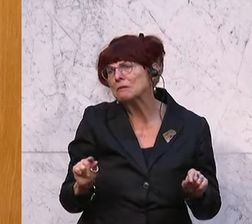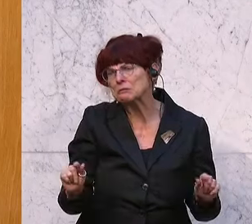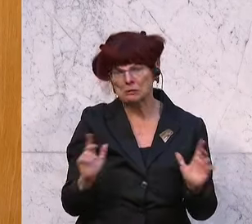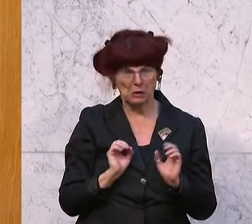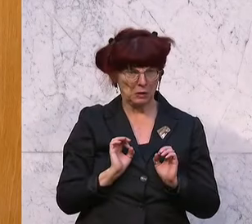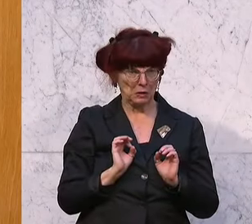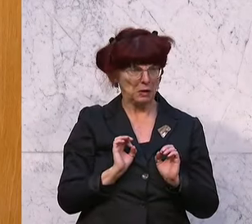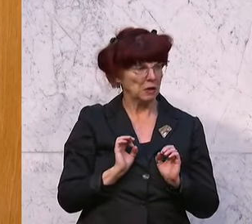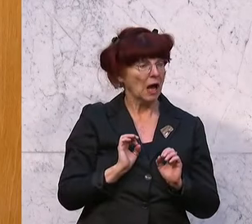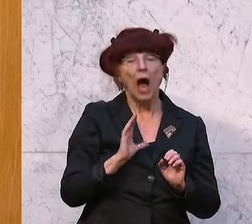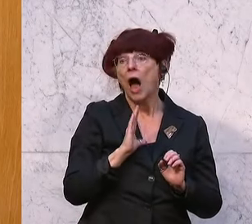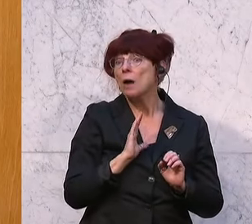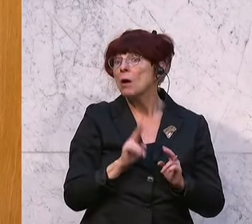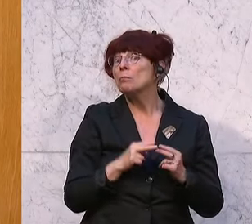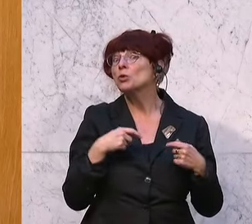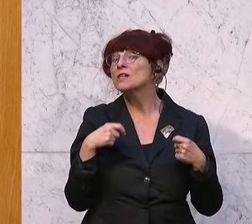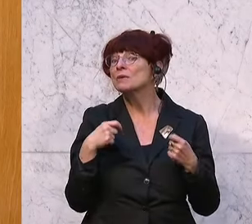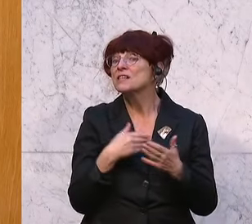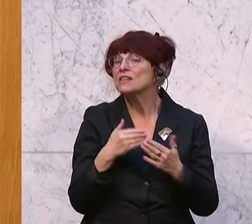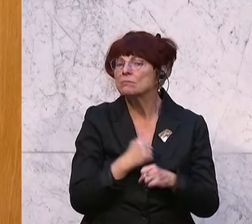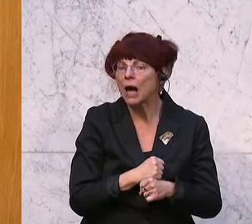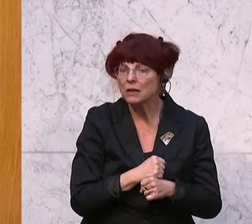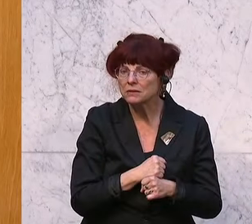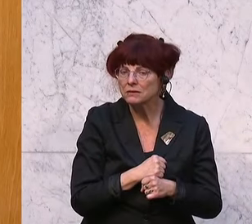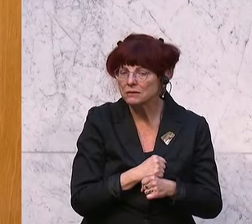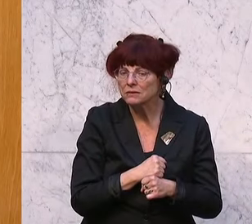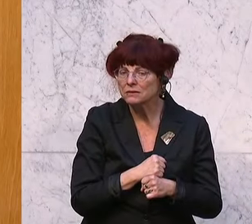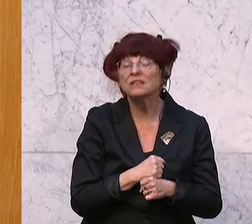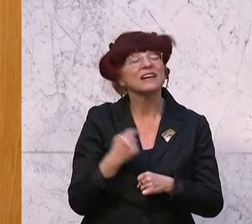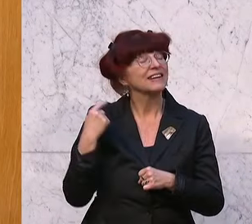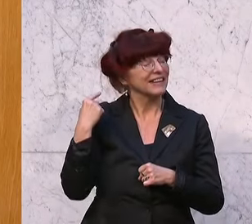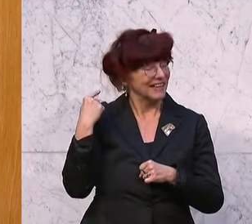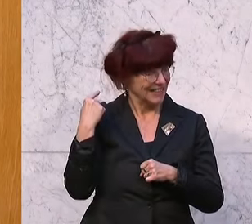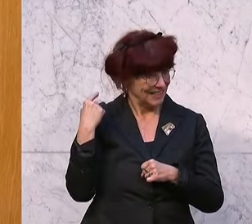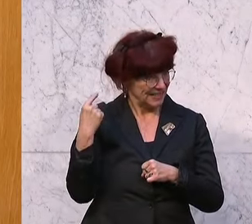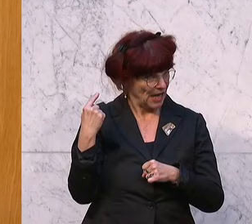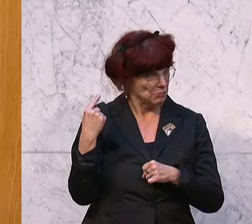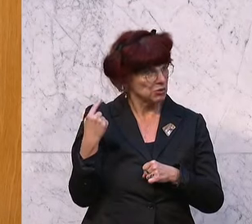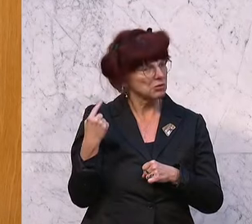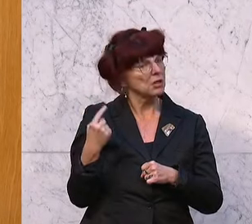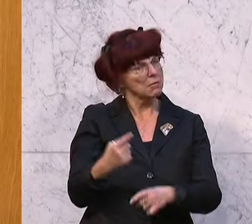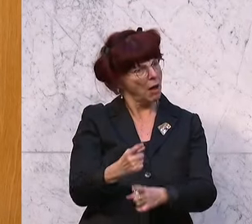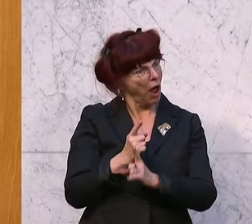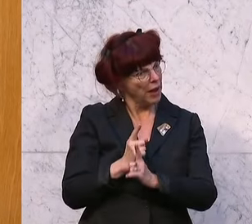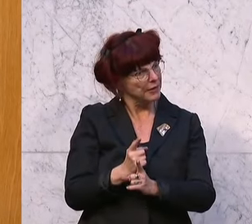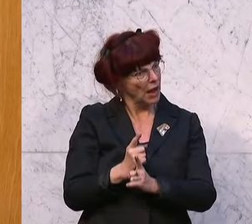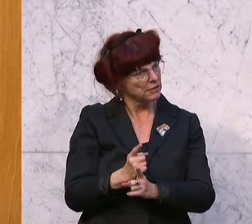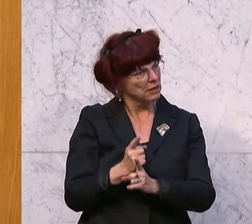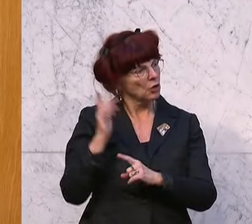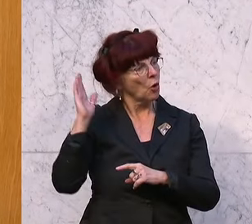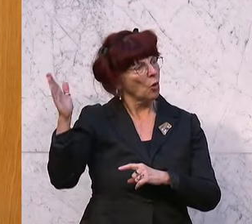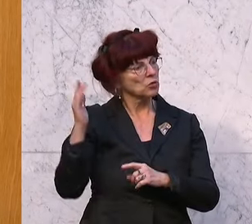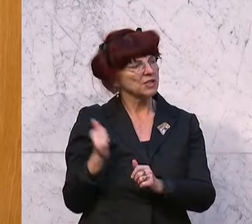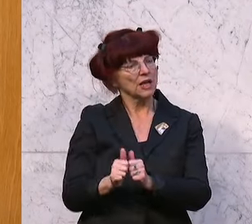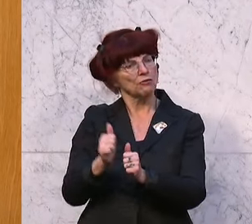weil der Bundespräsident Folgendes macht, nämlich die von ihm selber in der Vergangenheit immer eingehaltenen und auch von seinen